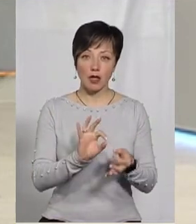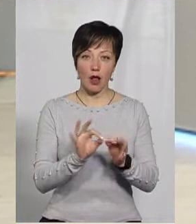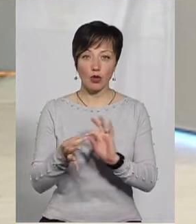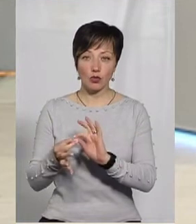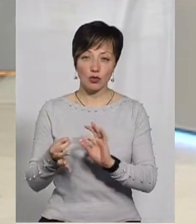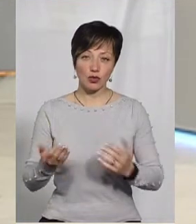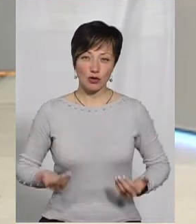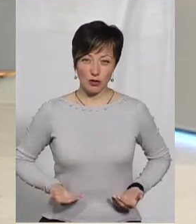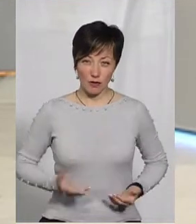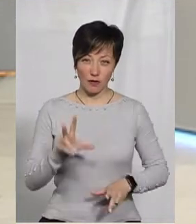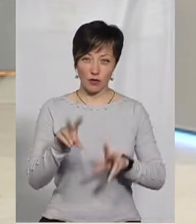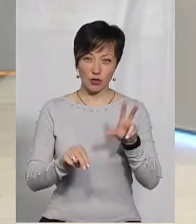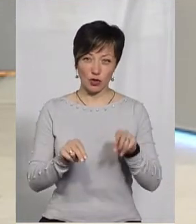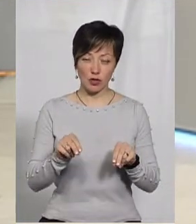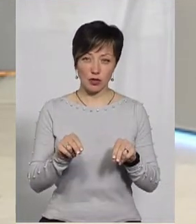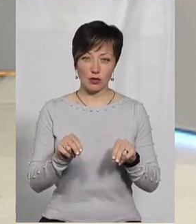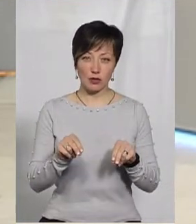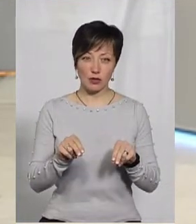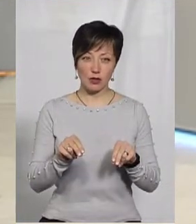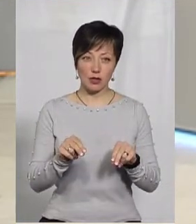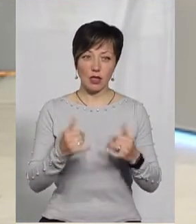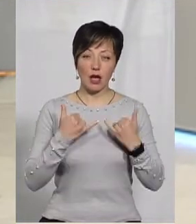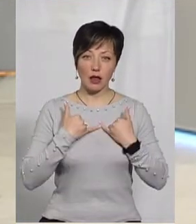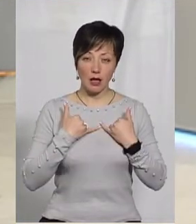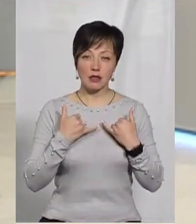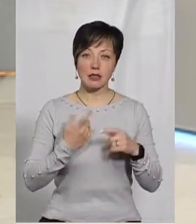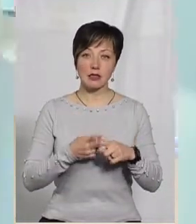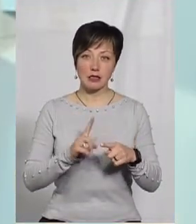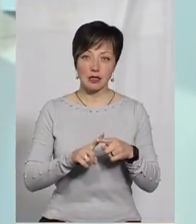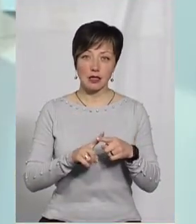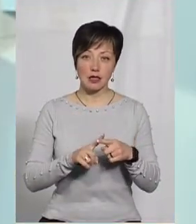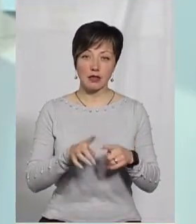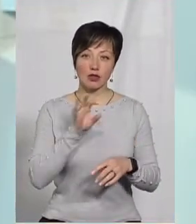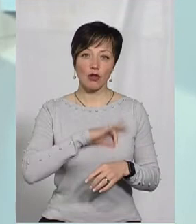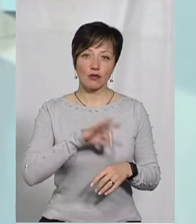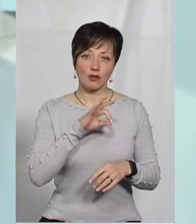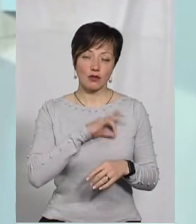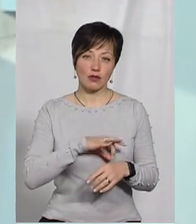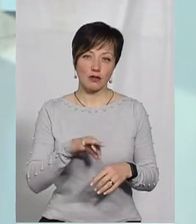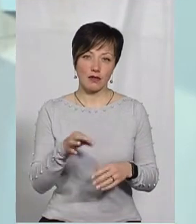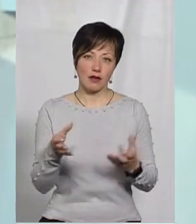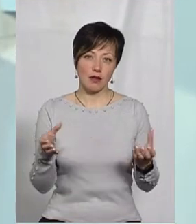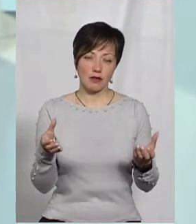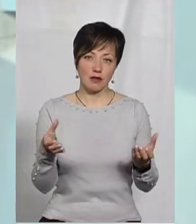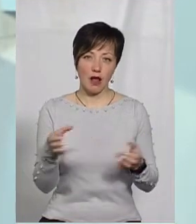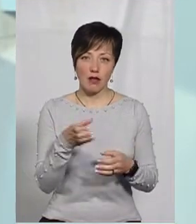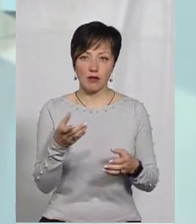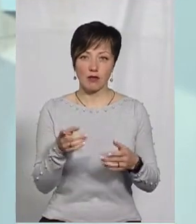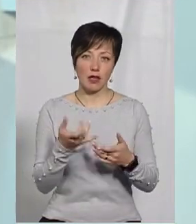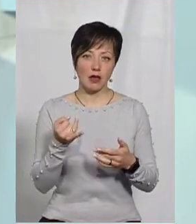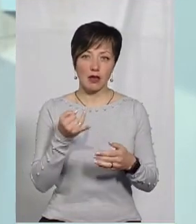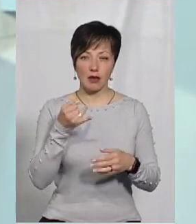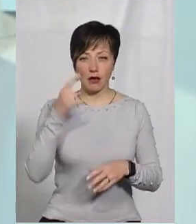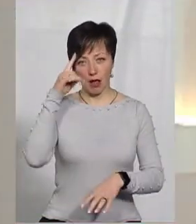складною життєвою обставиною, складною для нас, як для професіоналів, це, звичайно, зловживання. І безповідальне